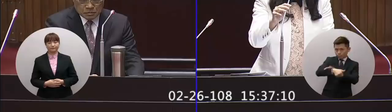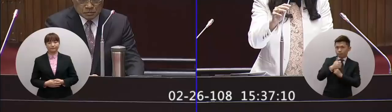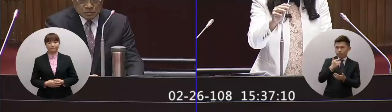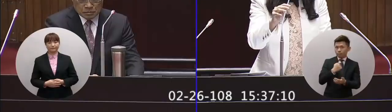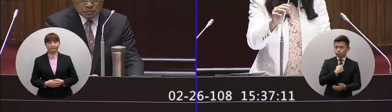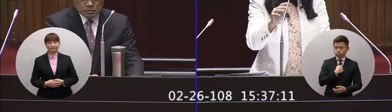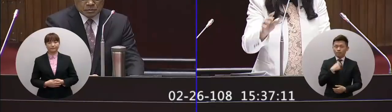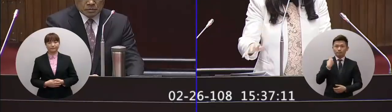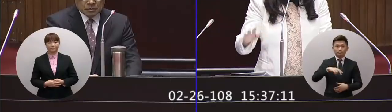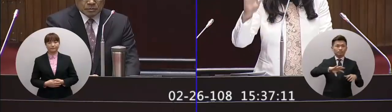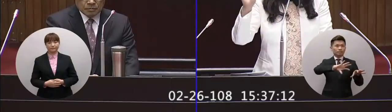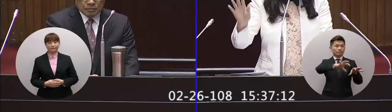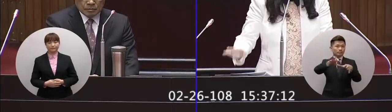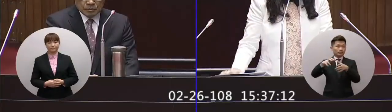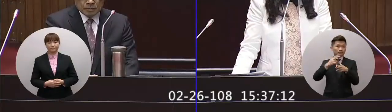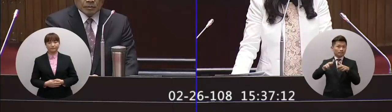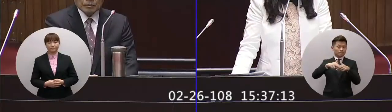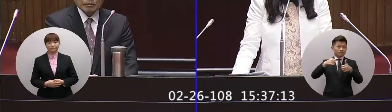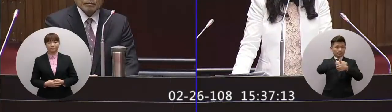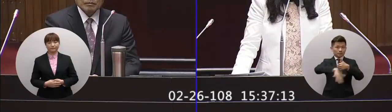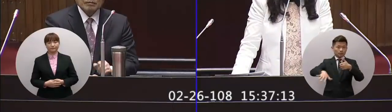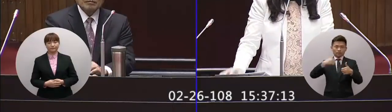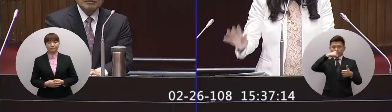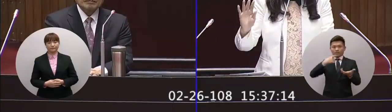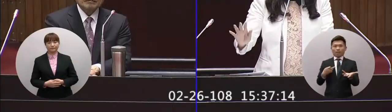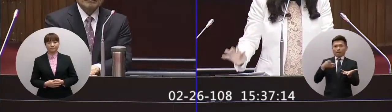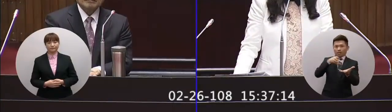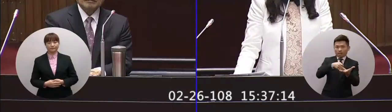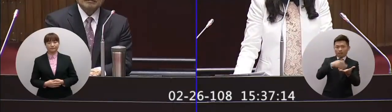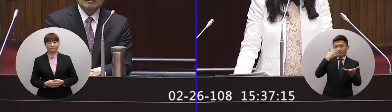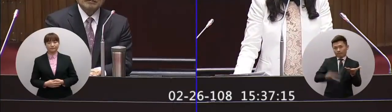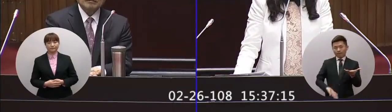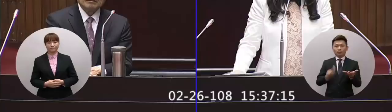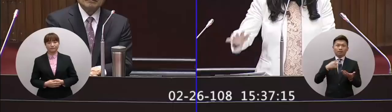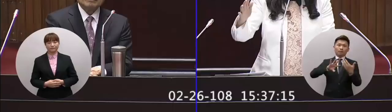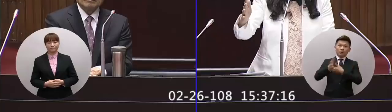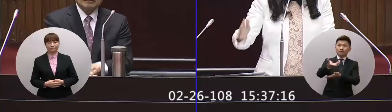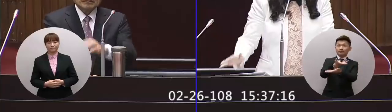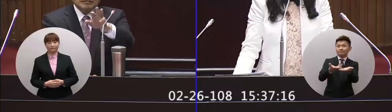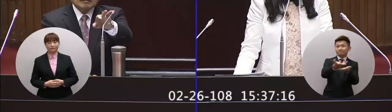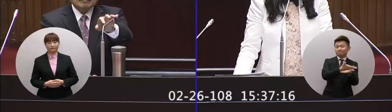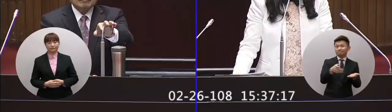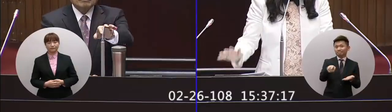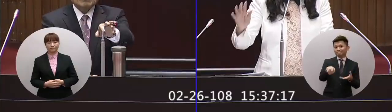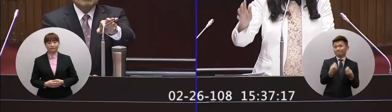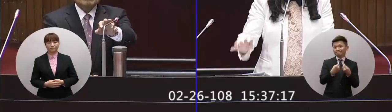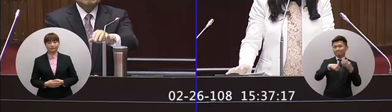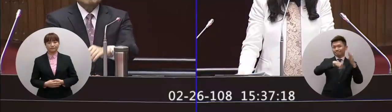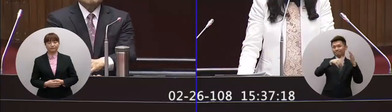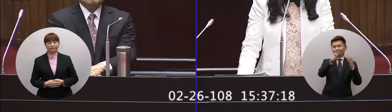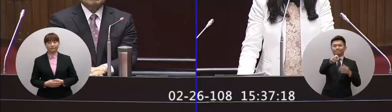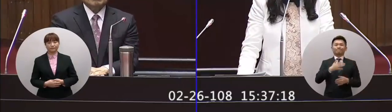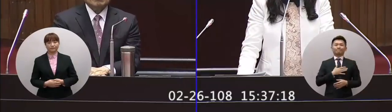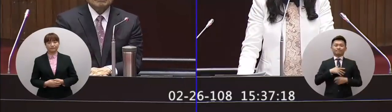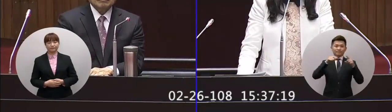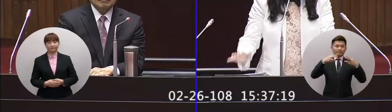包括這個國際的刑警組織大會現在我們也是完全沒有辦法進去那外交方面更不用講了我想院長現在也了解非